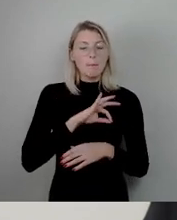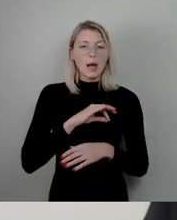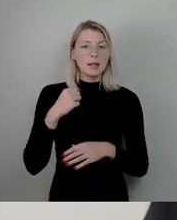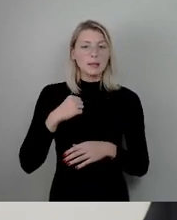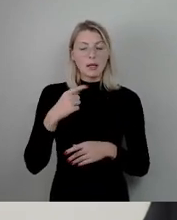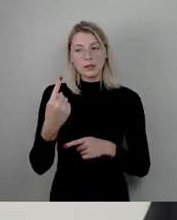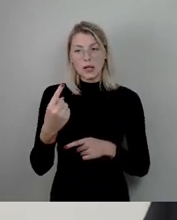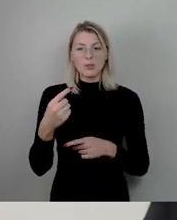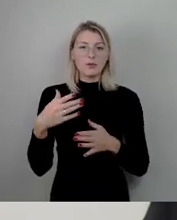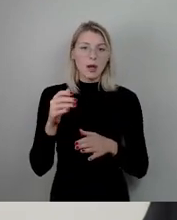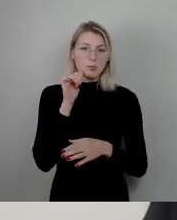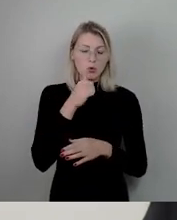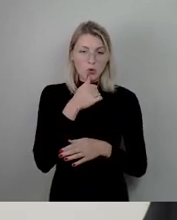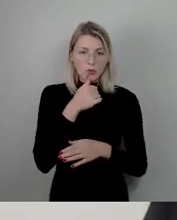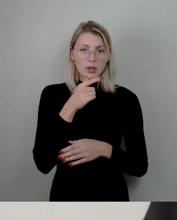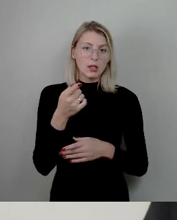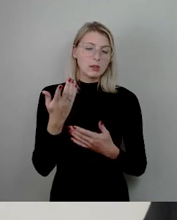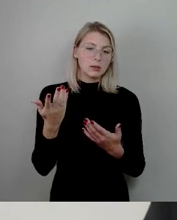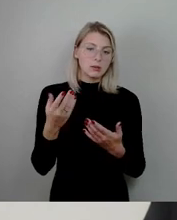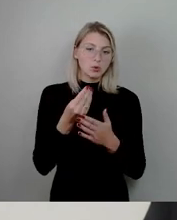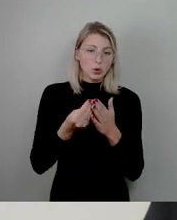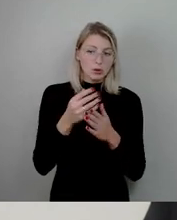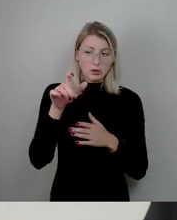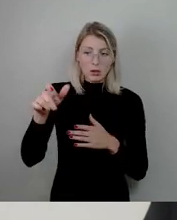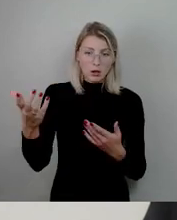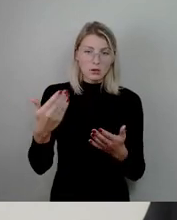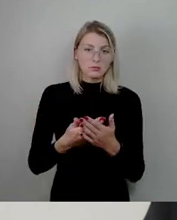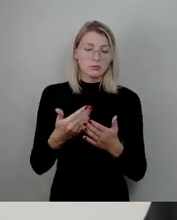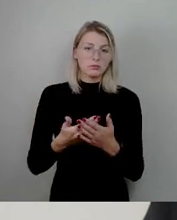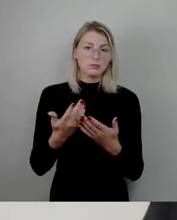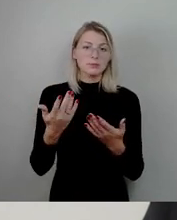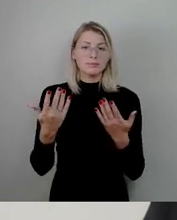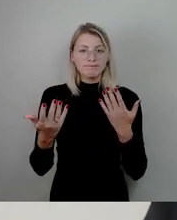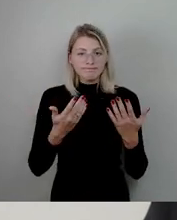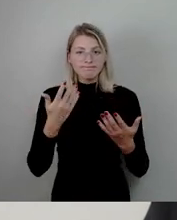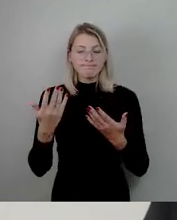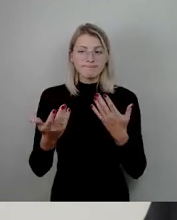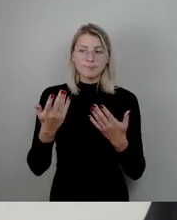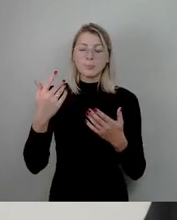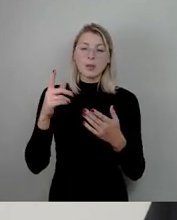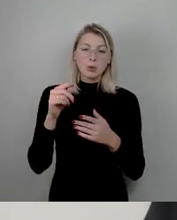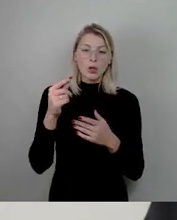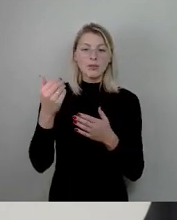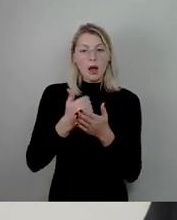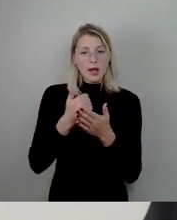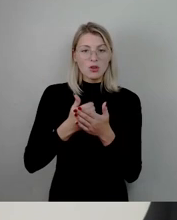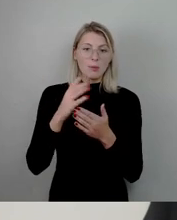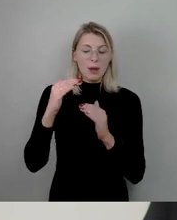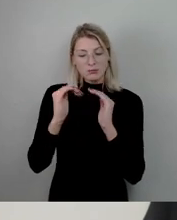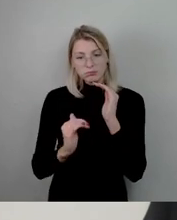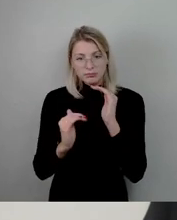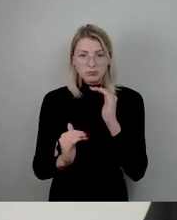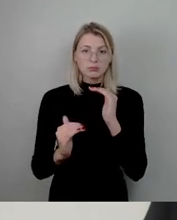Künstlerinnen und Künstler oder Ensembles sind, die eher im unteren Bereich des Einkommens sind. Und für viele